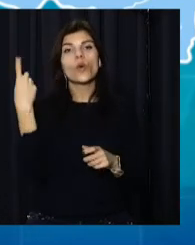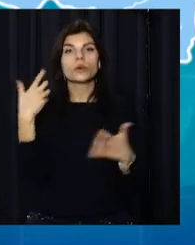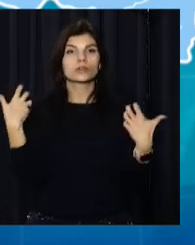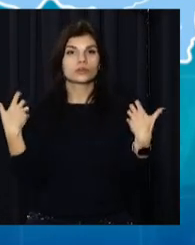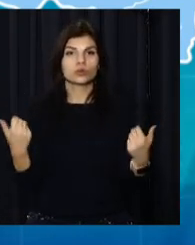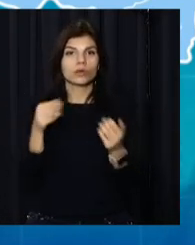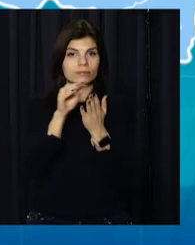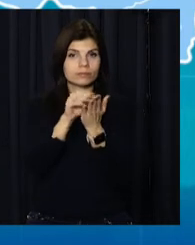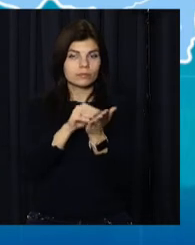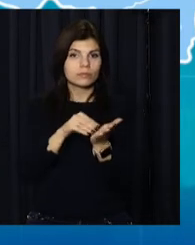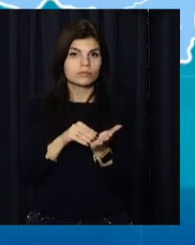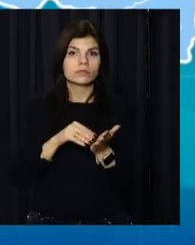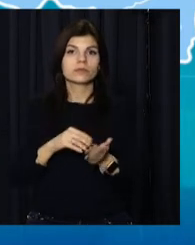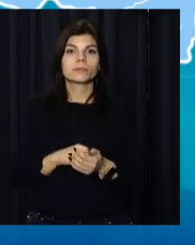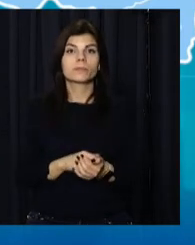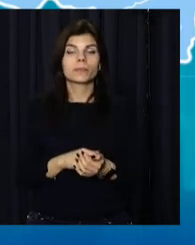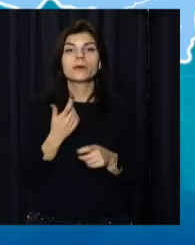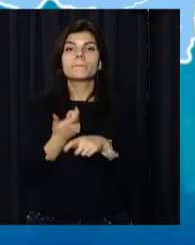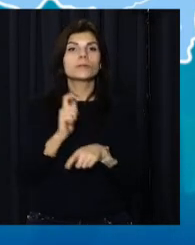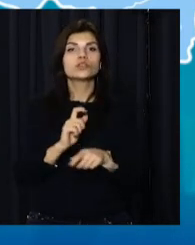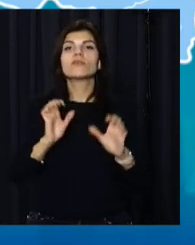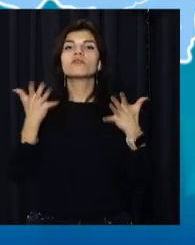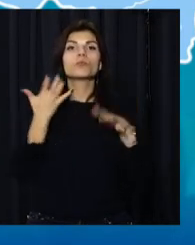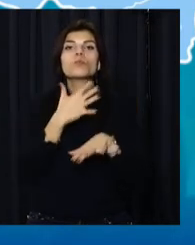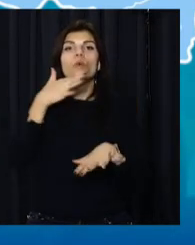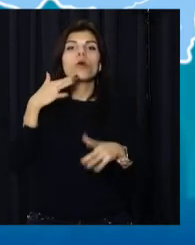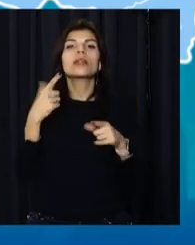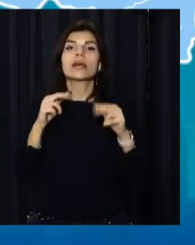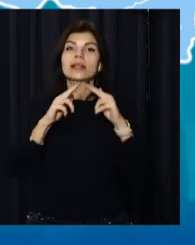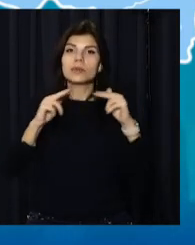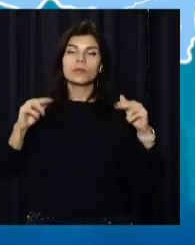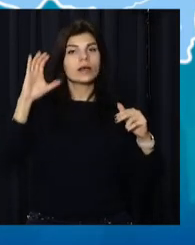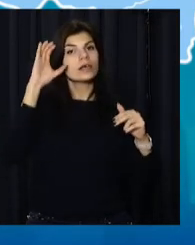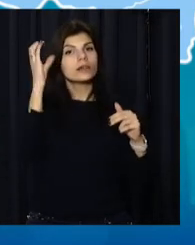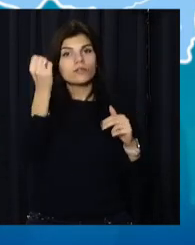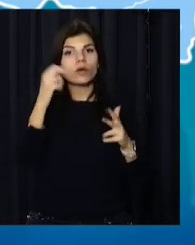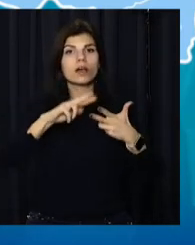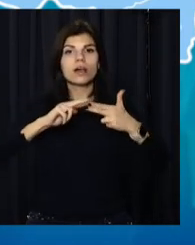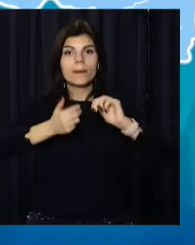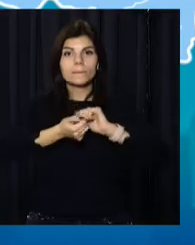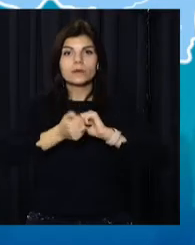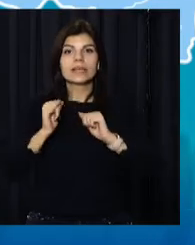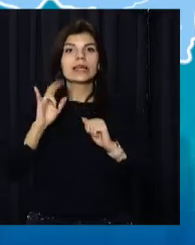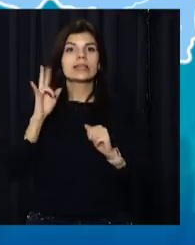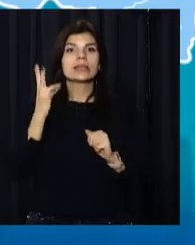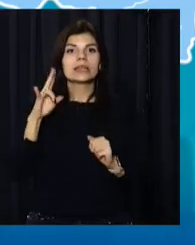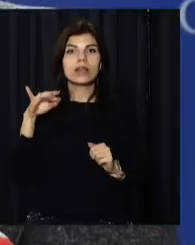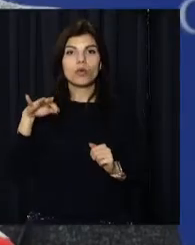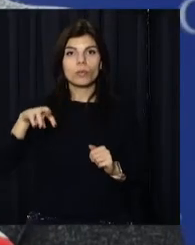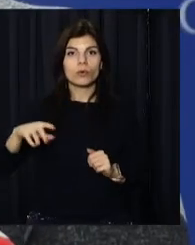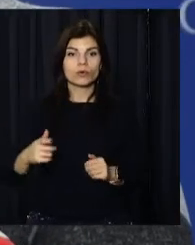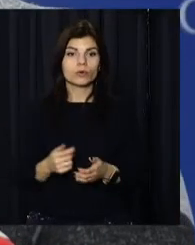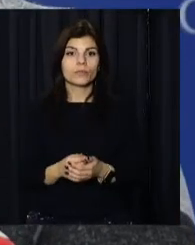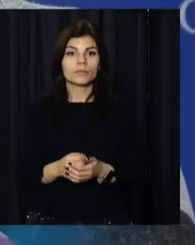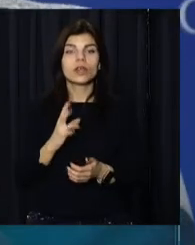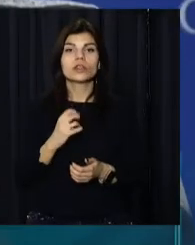департаменті охорони здоров'я. Найбільше нових випадків недуги у Дніпрі, Кривому Розі, Кам'янському та Нікополі. І,